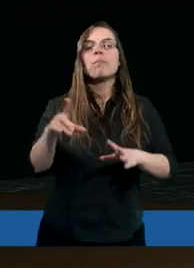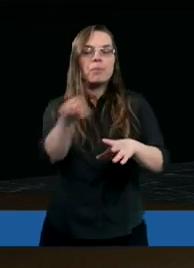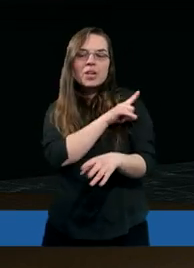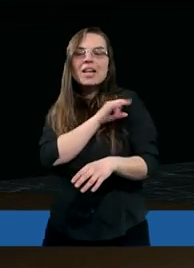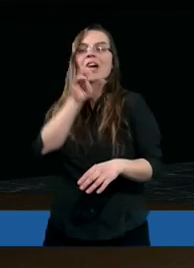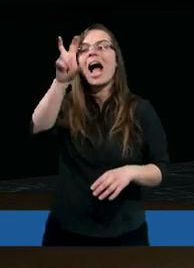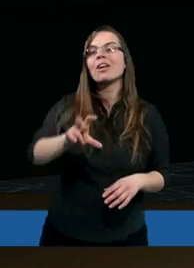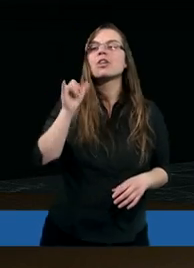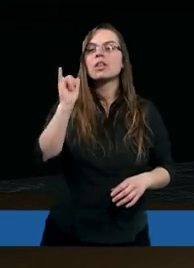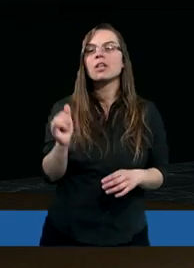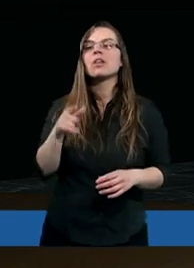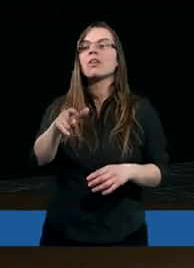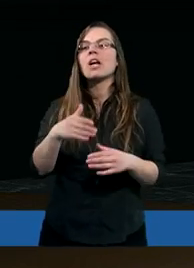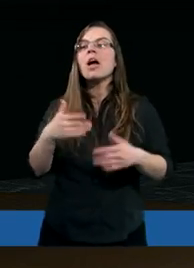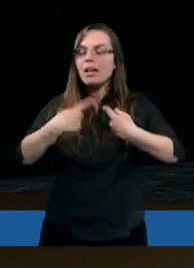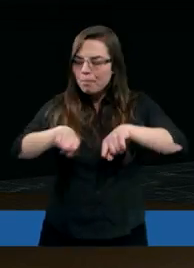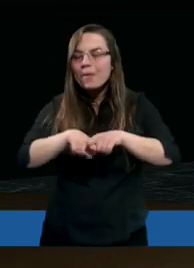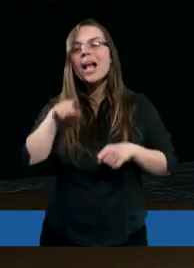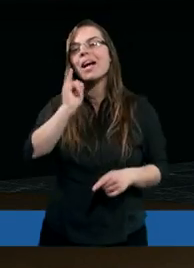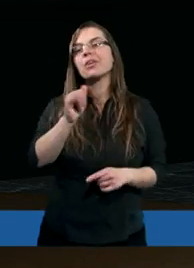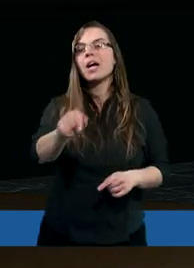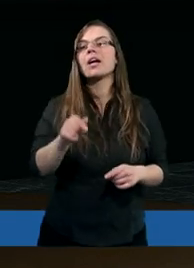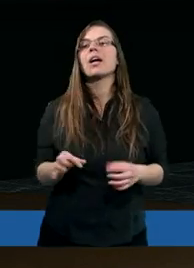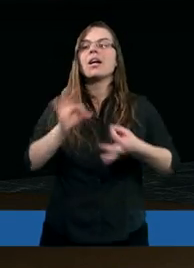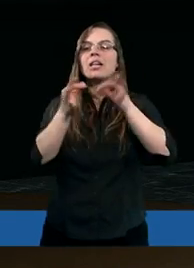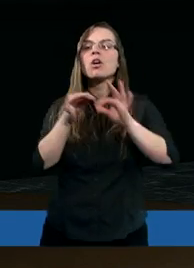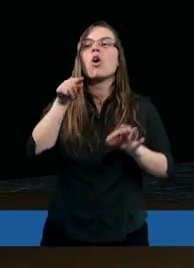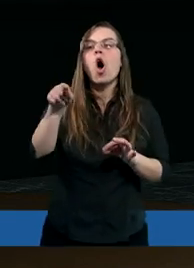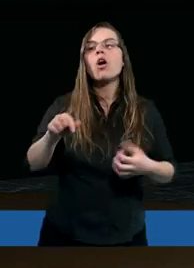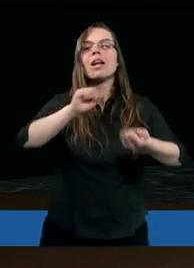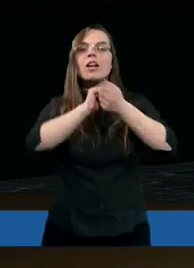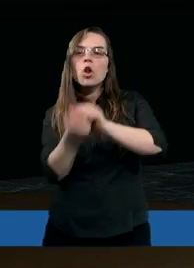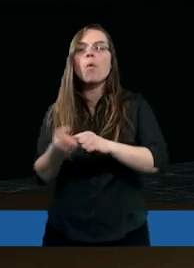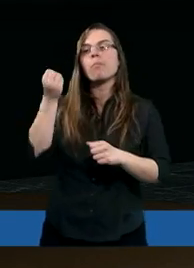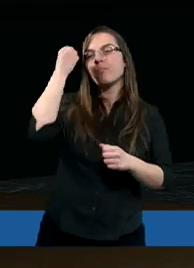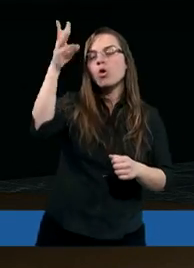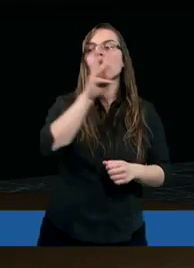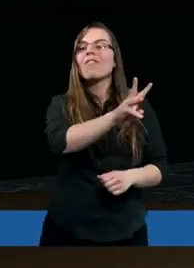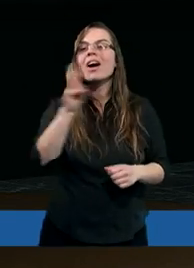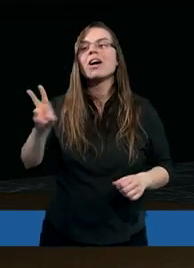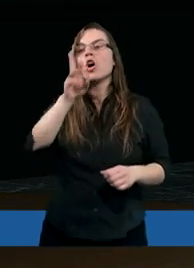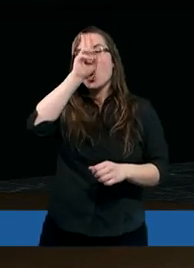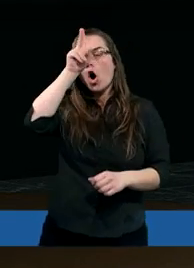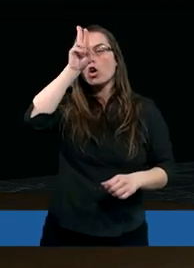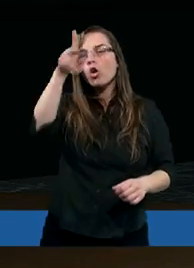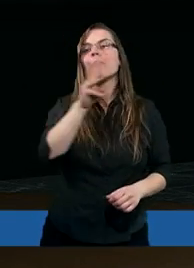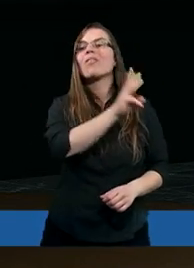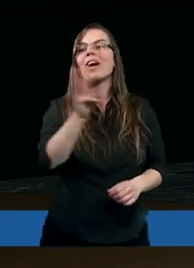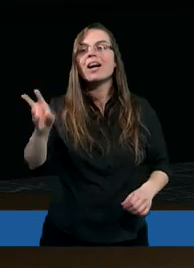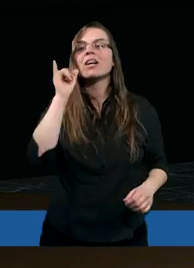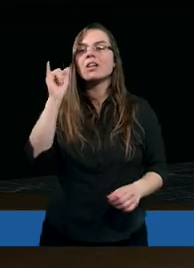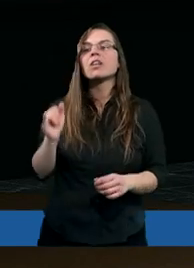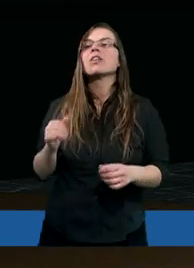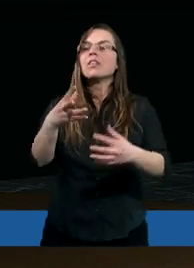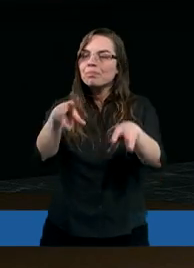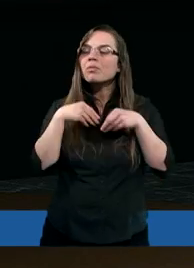Przestrzegajcie ich, więc i spełniajcie je, gdyż one są mądrością waszą, roztropnością waszą